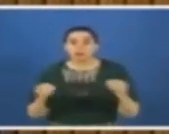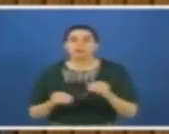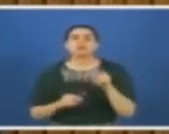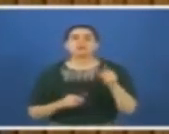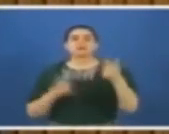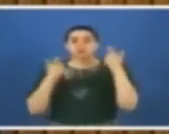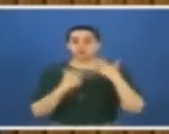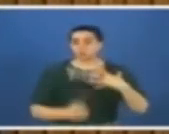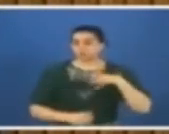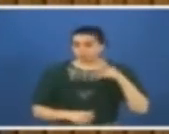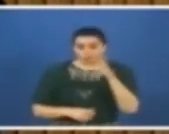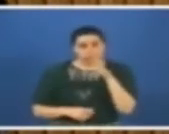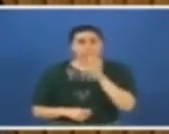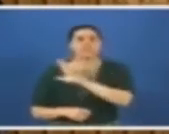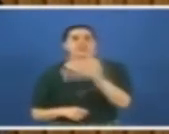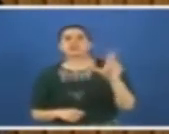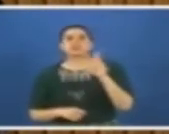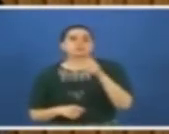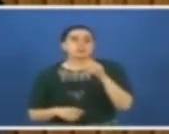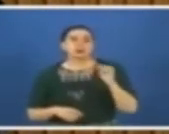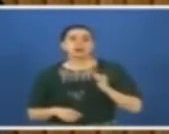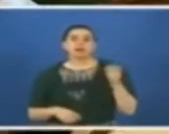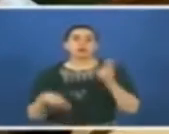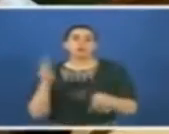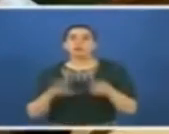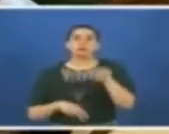kendisini sorumlu tutacak? Bunun cevabını arıyorum ben.